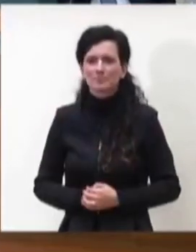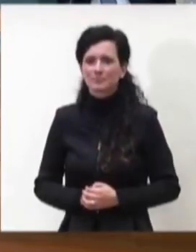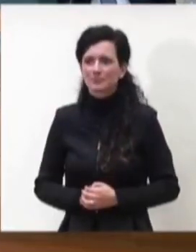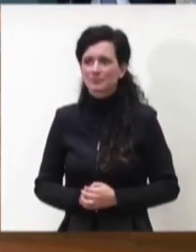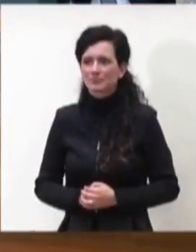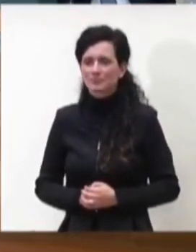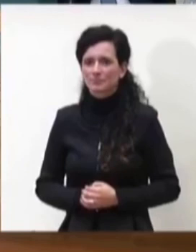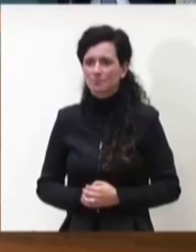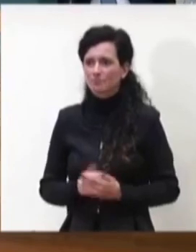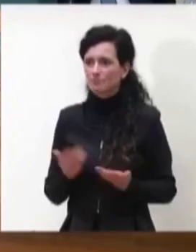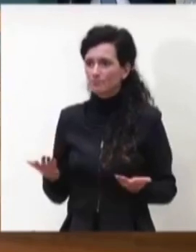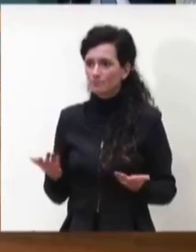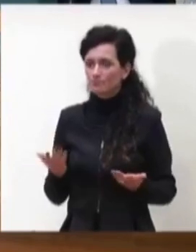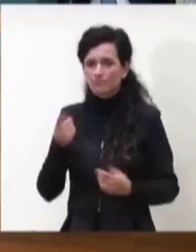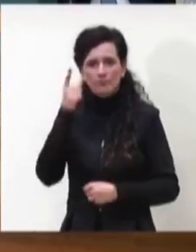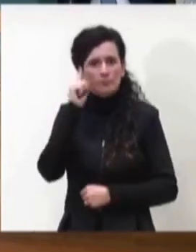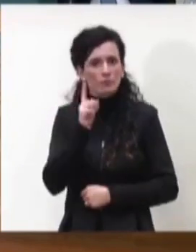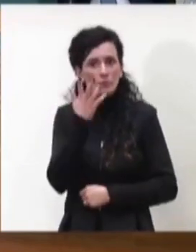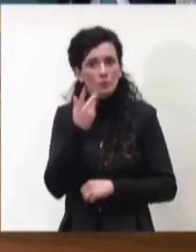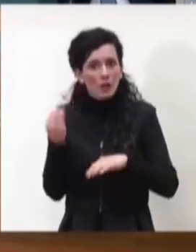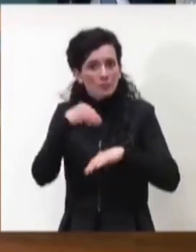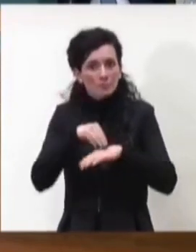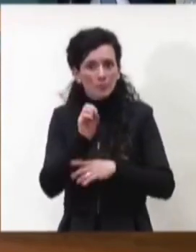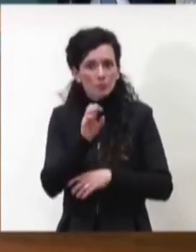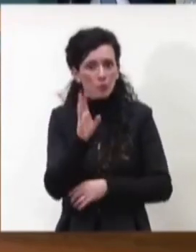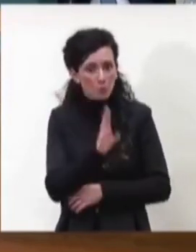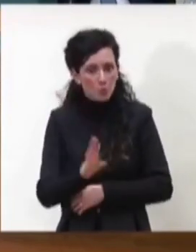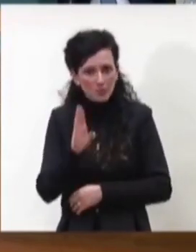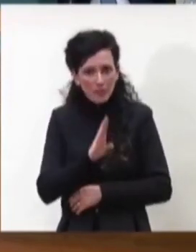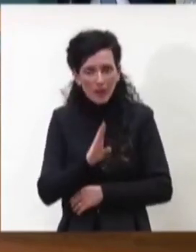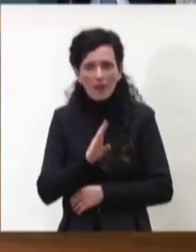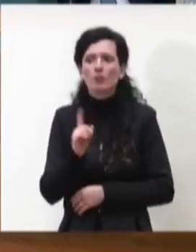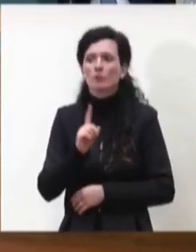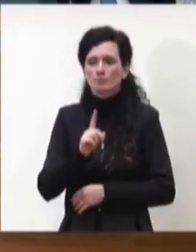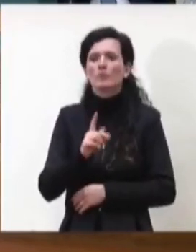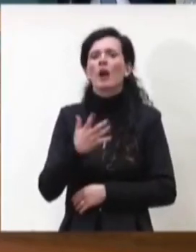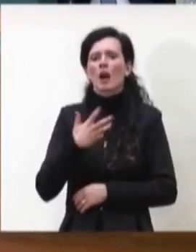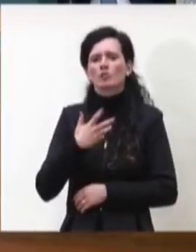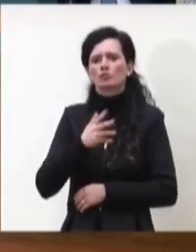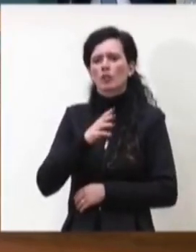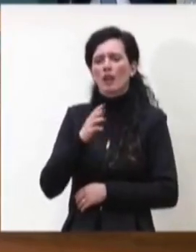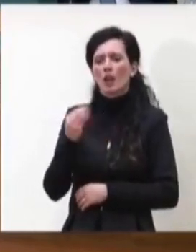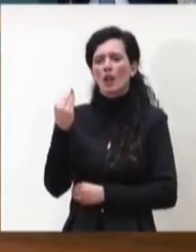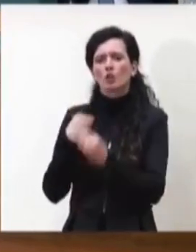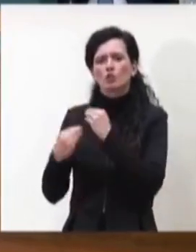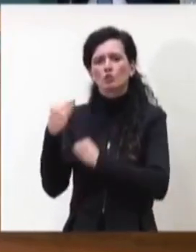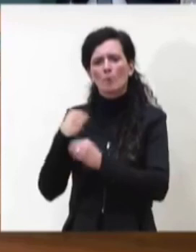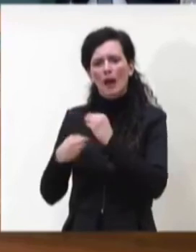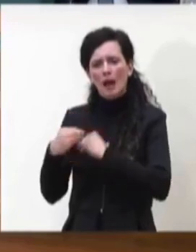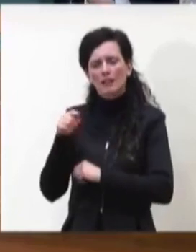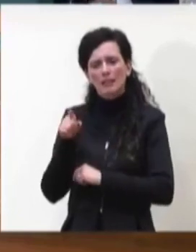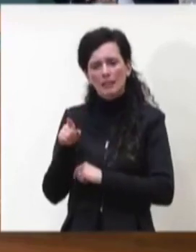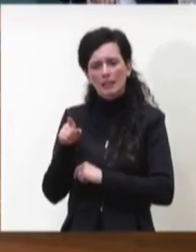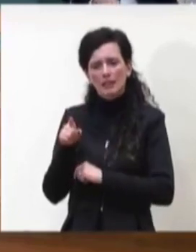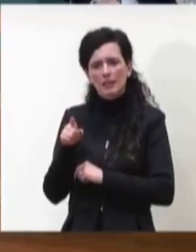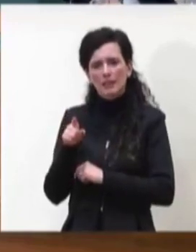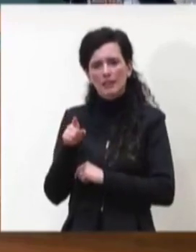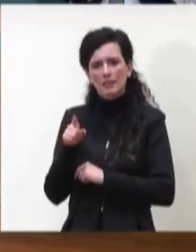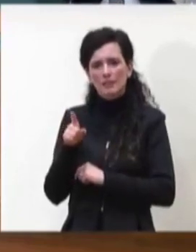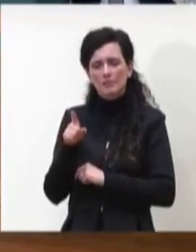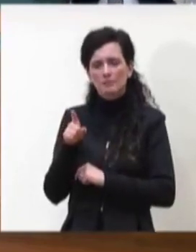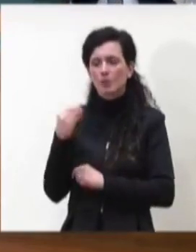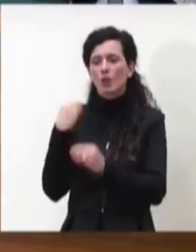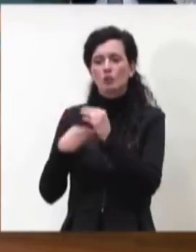non so se voleva aggiungere il presidente Borsa Ferranietta allora passiamo a alcune domande che ci sono arrivate da colleghi che non sono